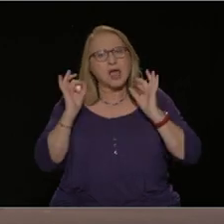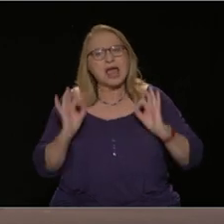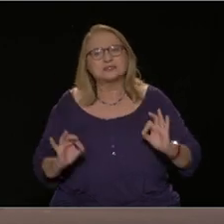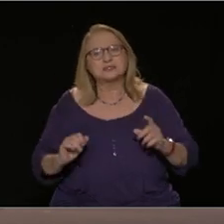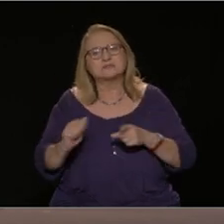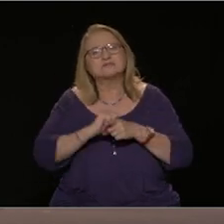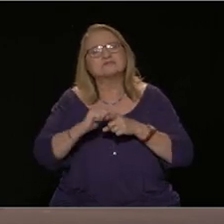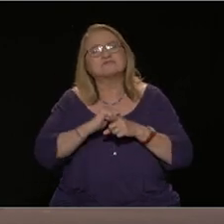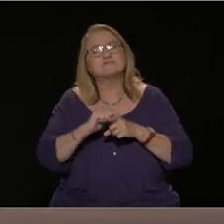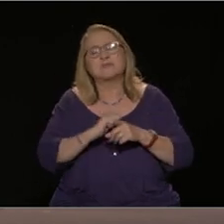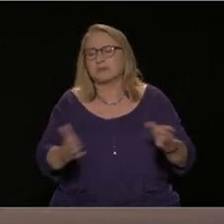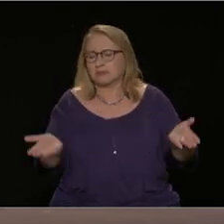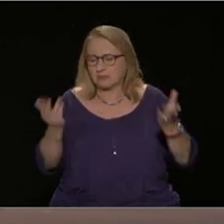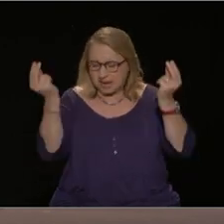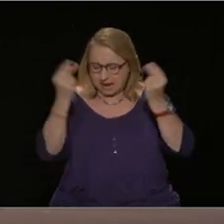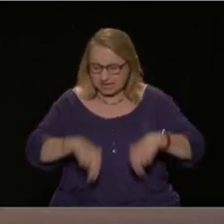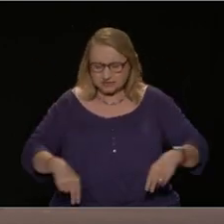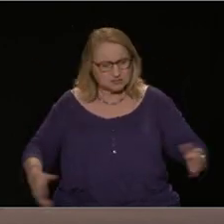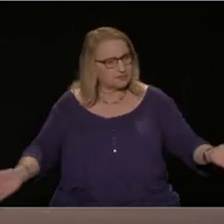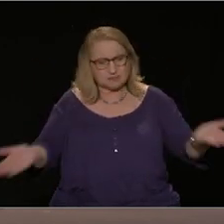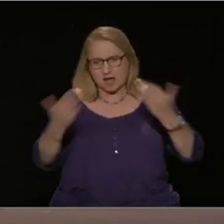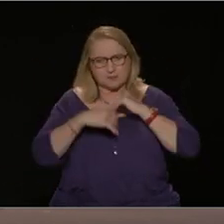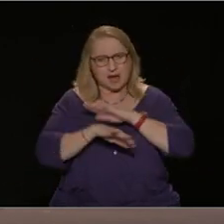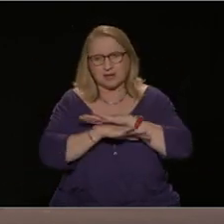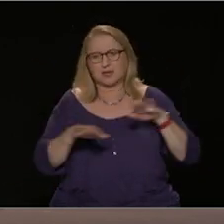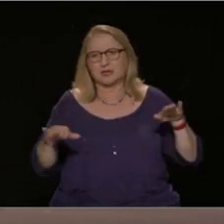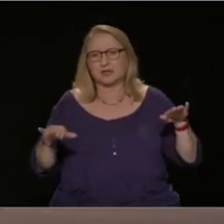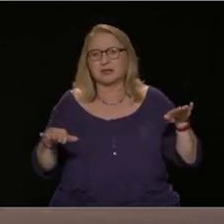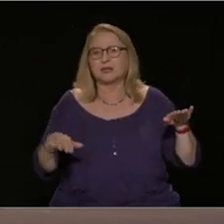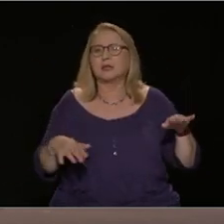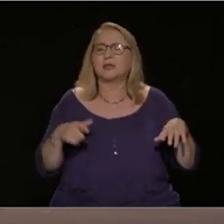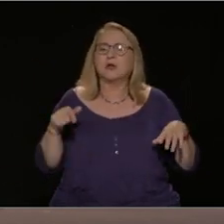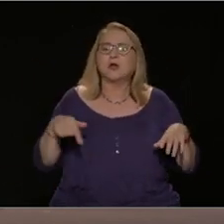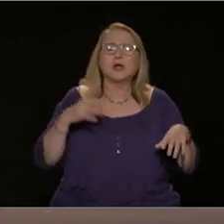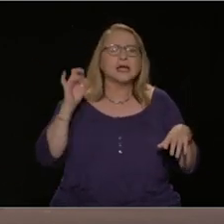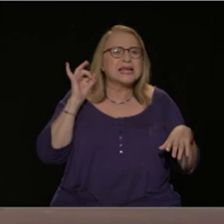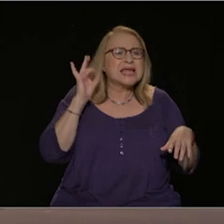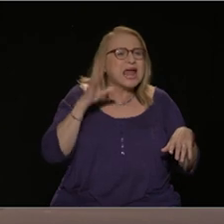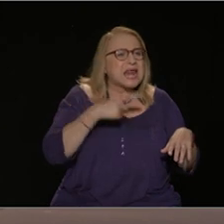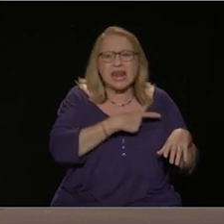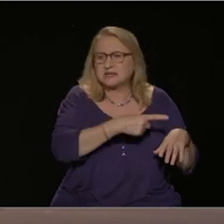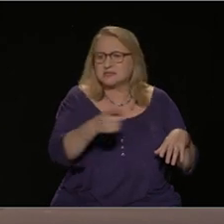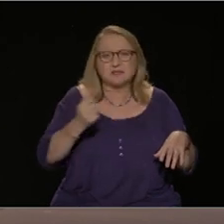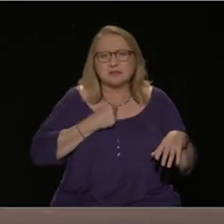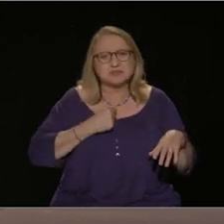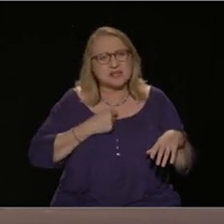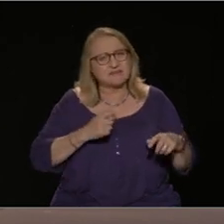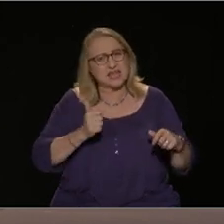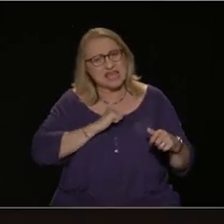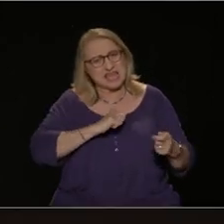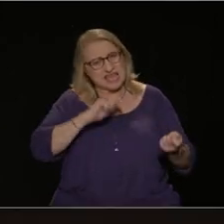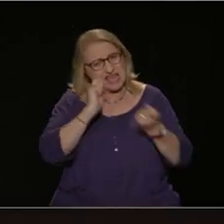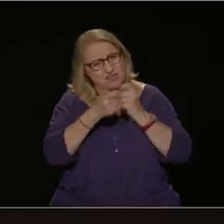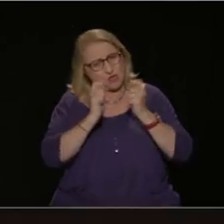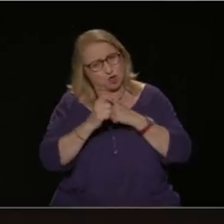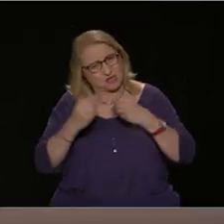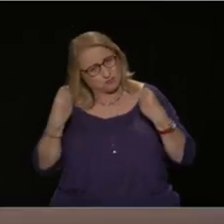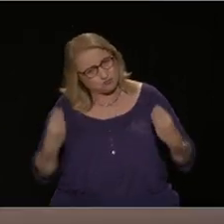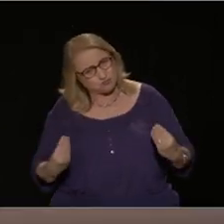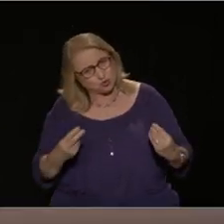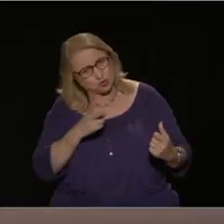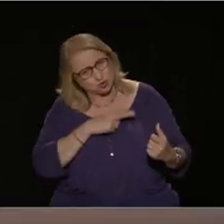εργαζόμενους, ό,τι και να ψήφισαν στις 21 Μάη, ότι οι ιδιωτικοποίησεις είναι καλές. Κανείς δεν πιστεύει ότι ο μισθός του είναι